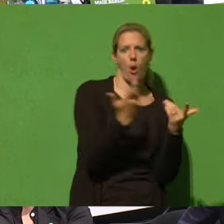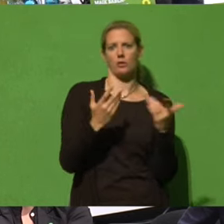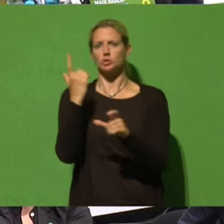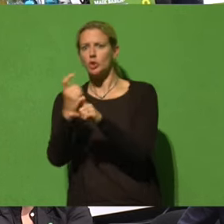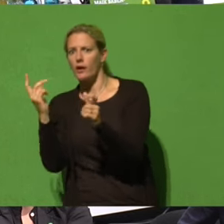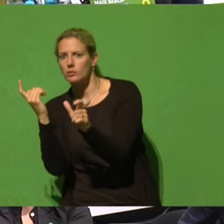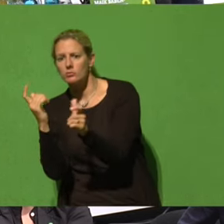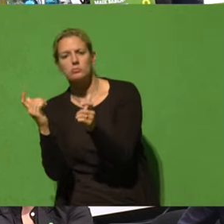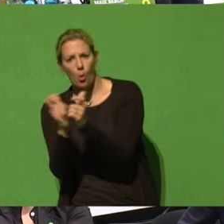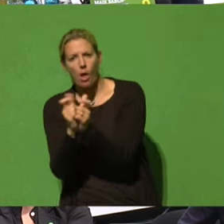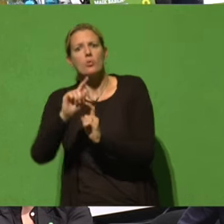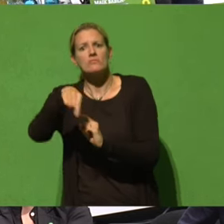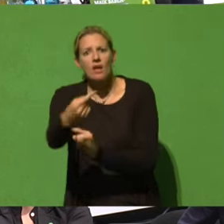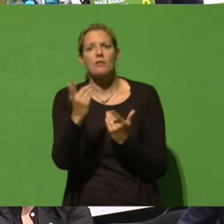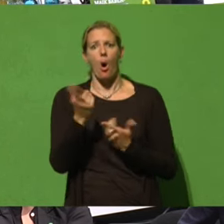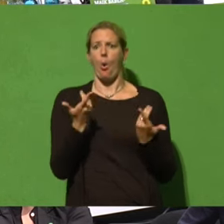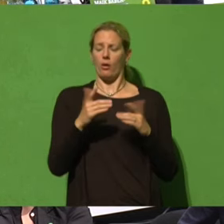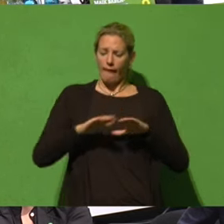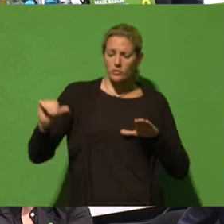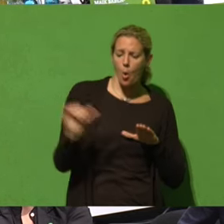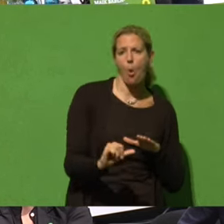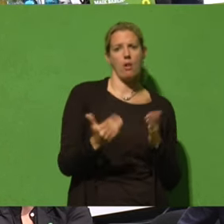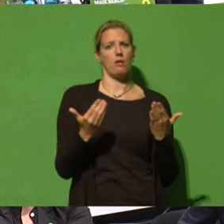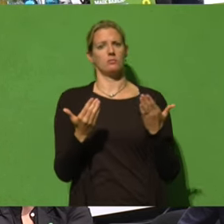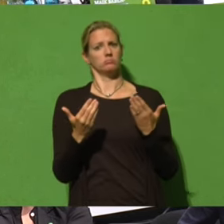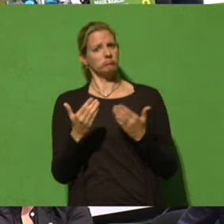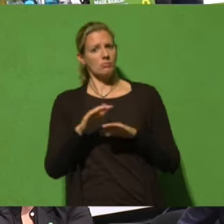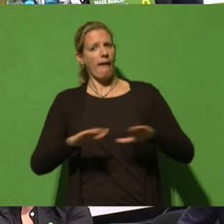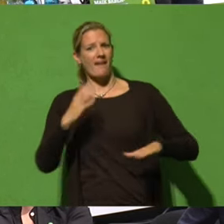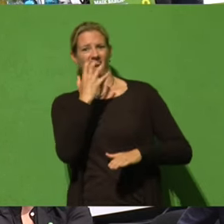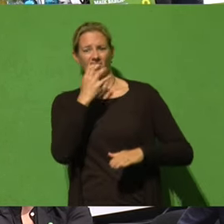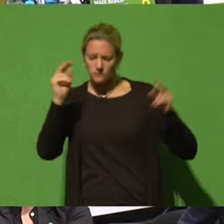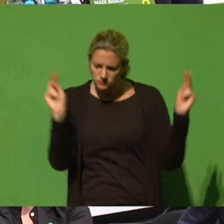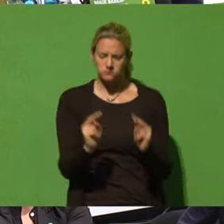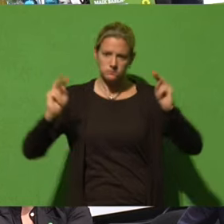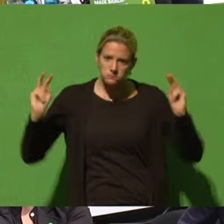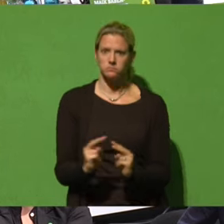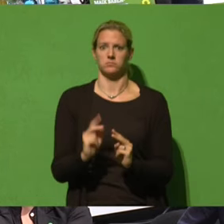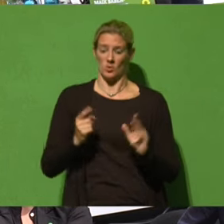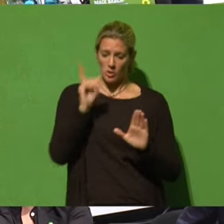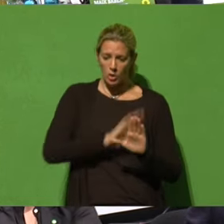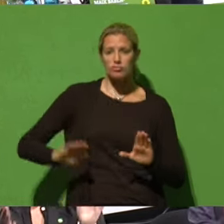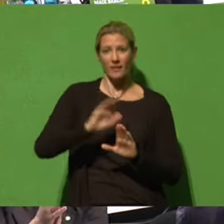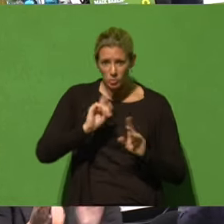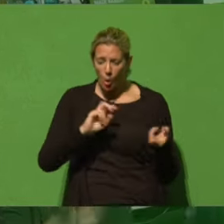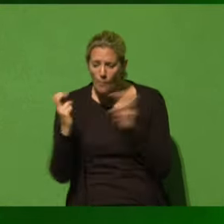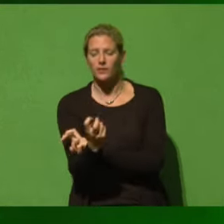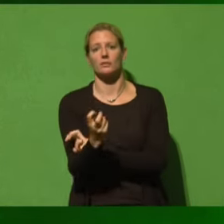Erdöl und Erdgas. Das muss man konkret in Deutschland hier umsetzen und nicht nur auf internationalen Konferenzen versprechen.